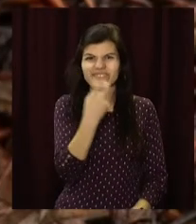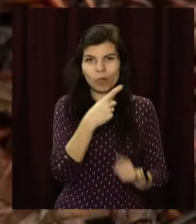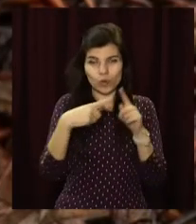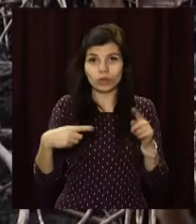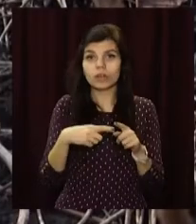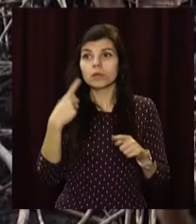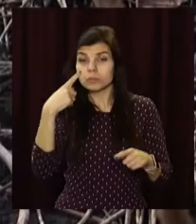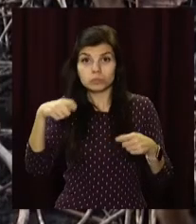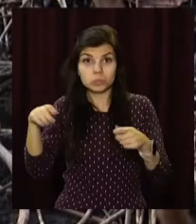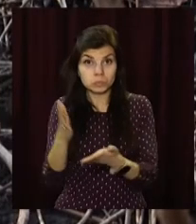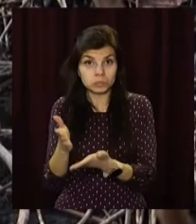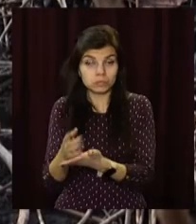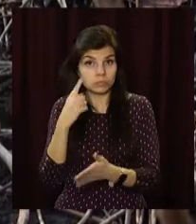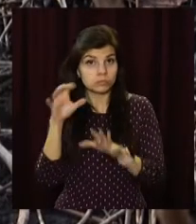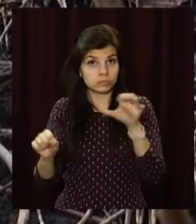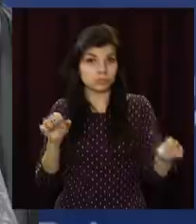торгівлі первоцвітами.